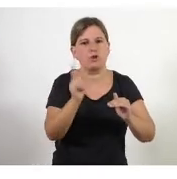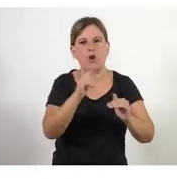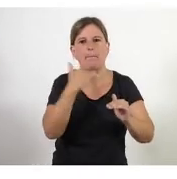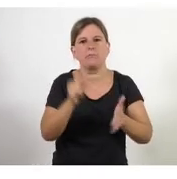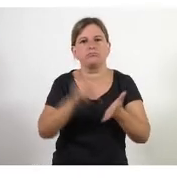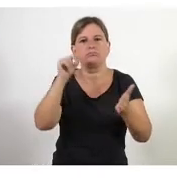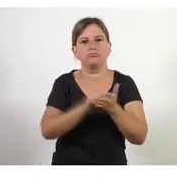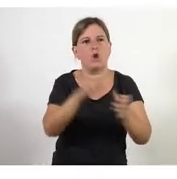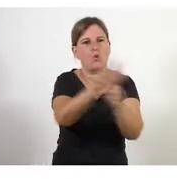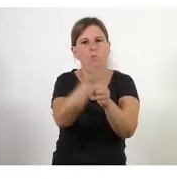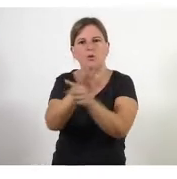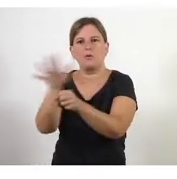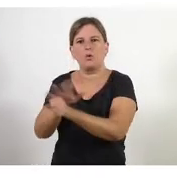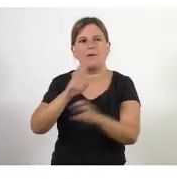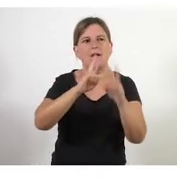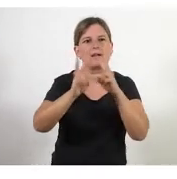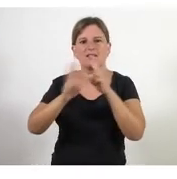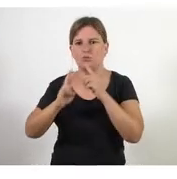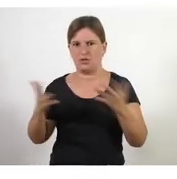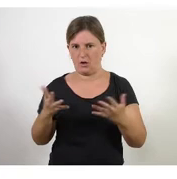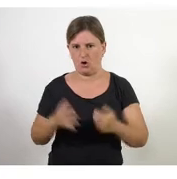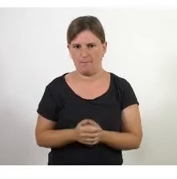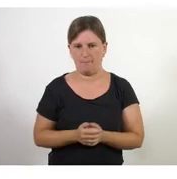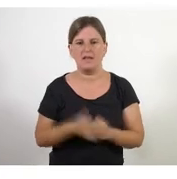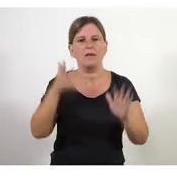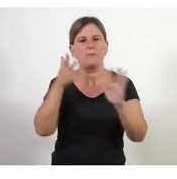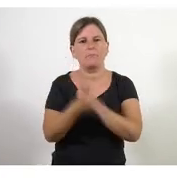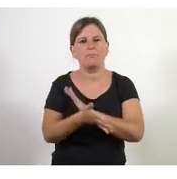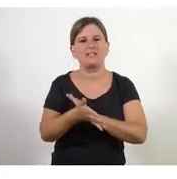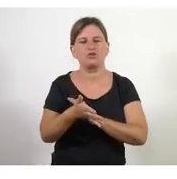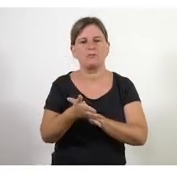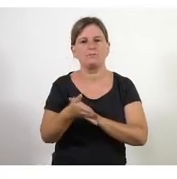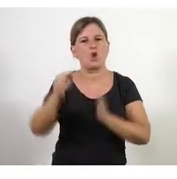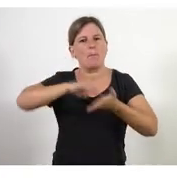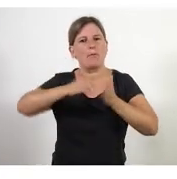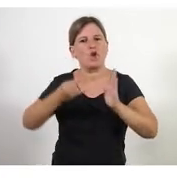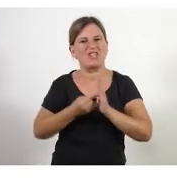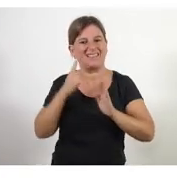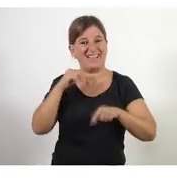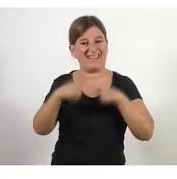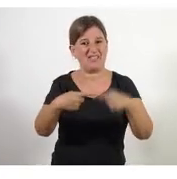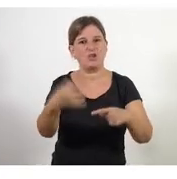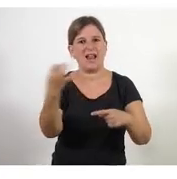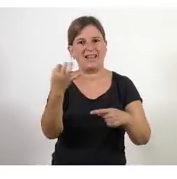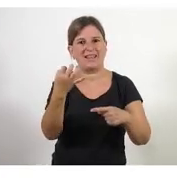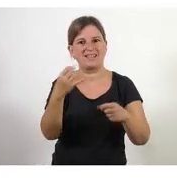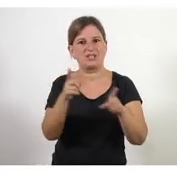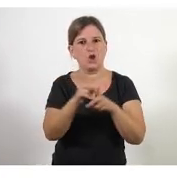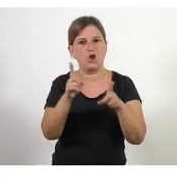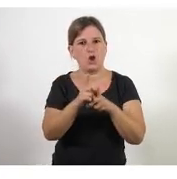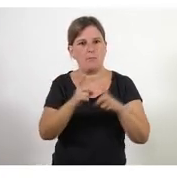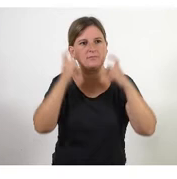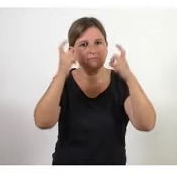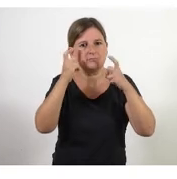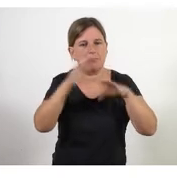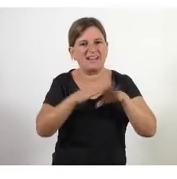per tant fixa't que fins i tot a l'hora de definir que és un projecte la definició tradicional un projecte és un esforç temporal per crear un